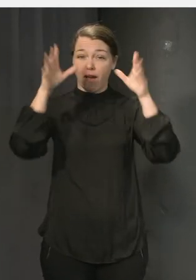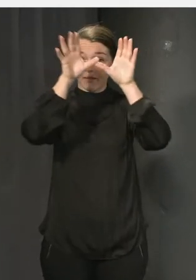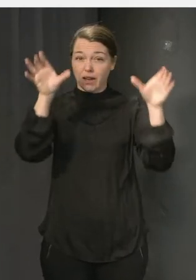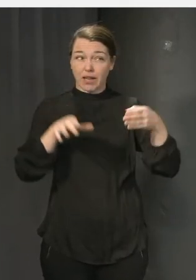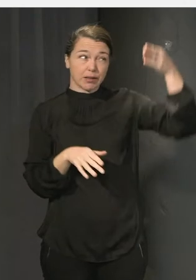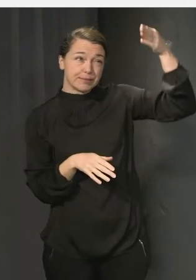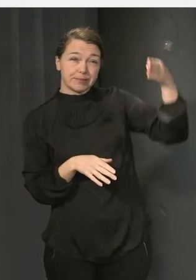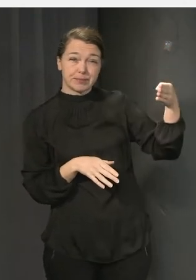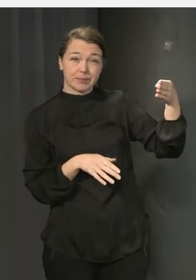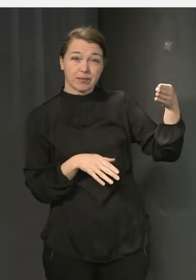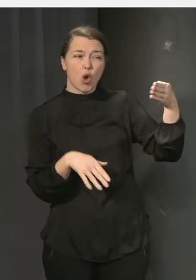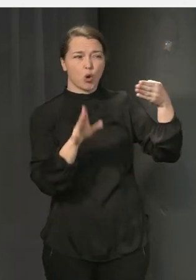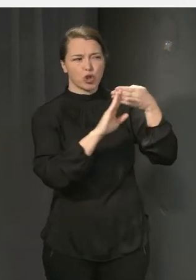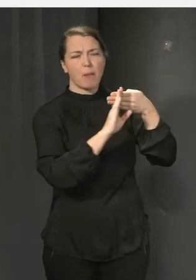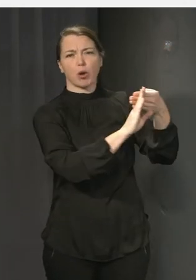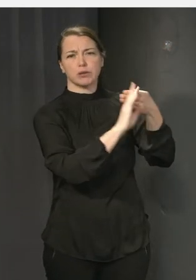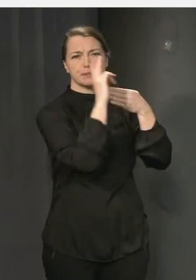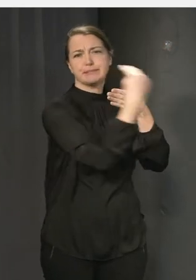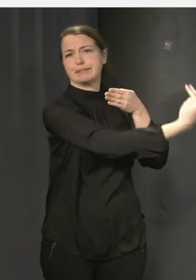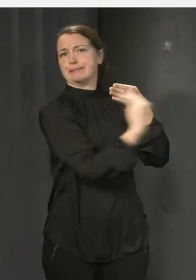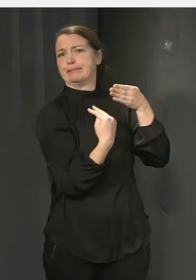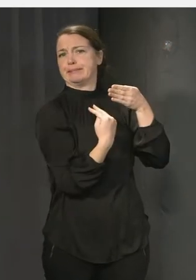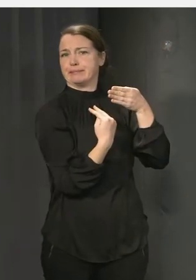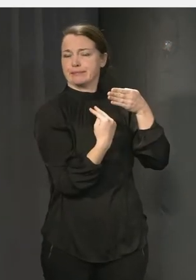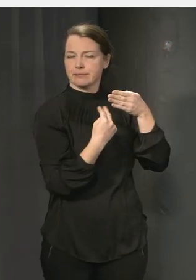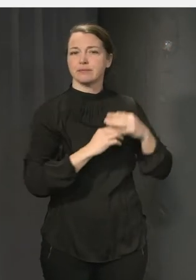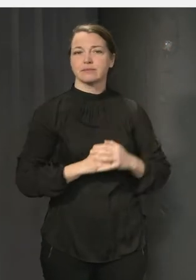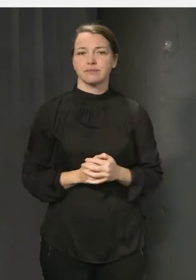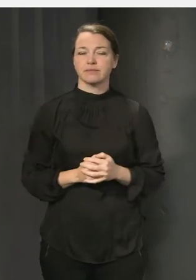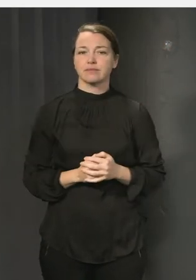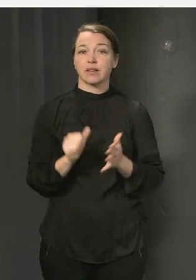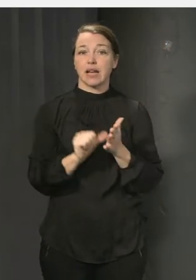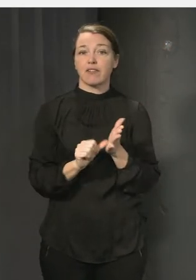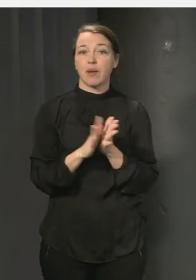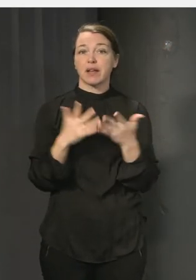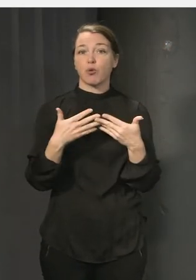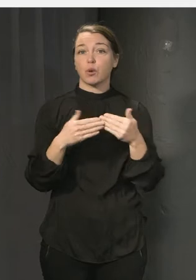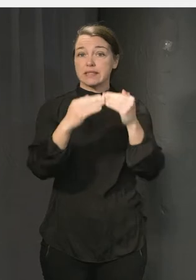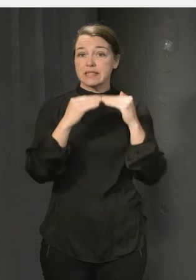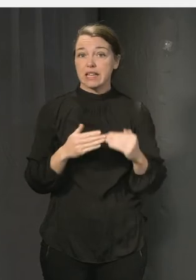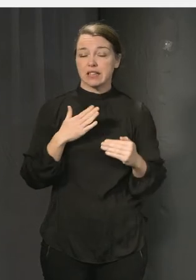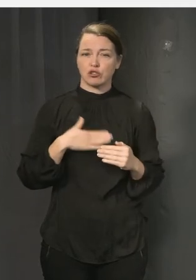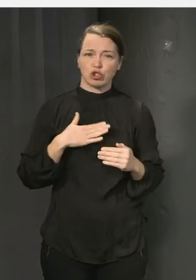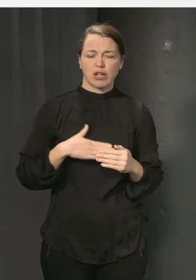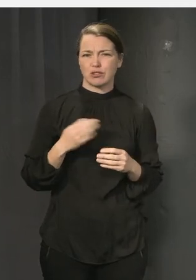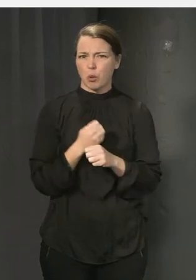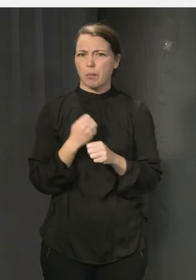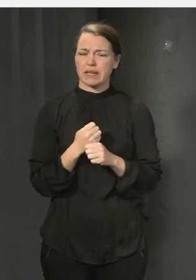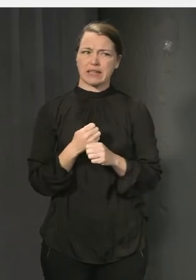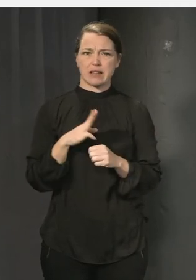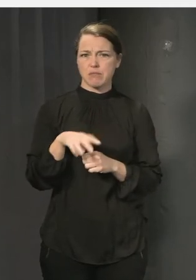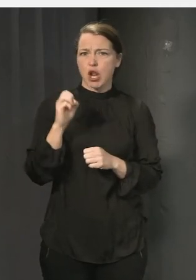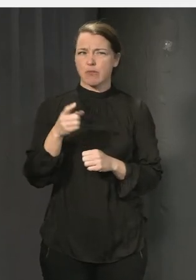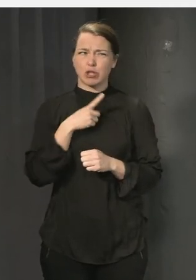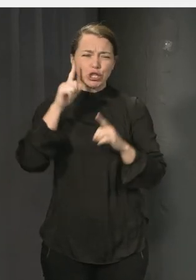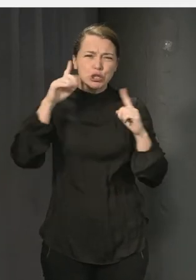för att då ta bort den höga exponeringsgraden. Just elever med funktionsnedsättning som tycker det är jobbigt att vara i miljöer där